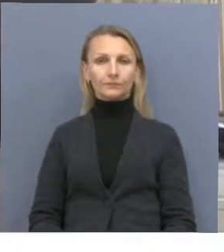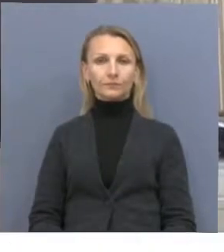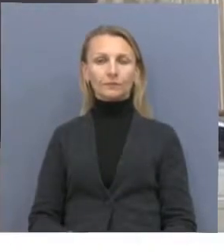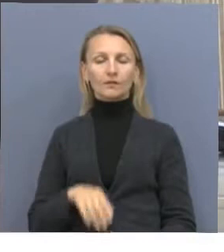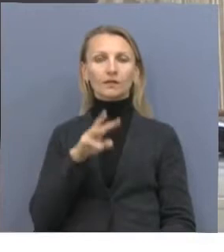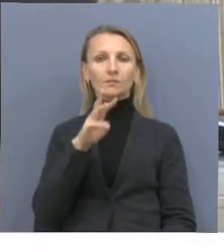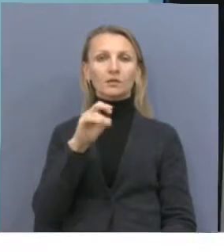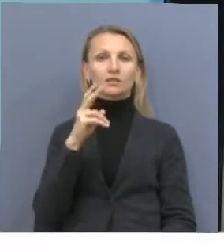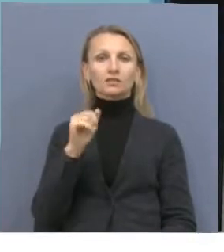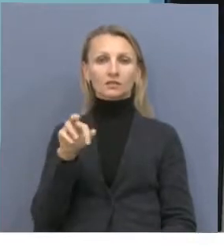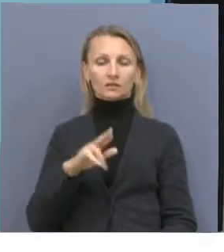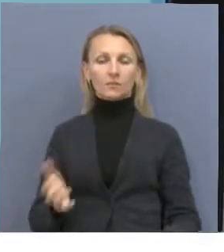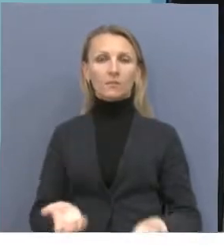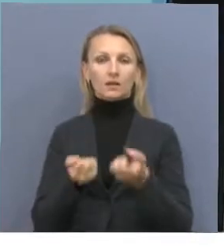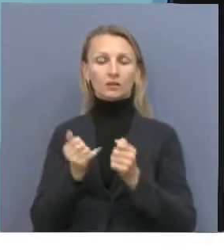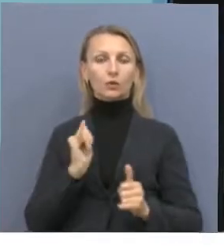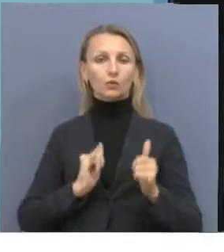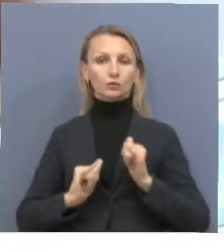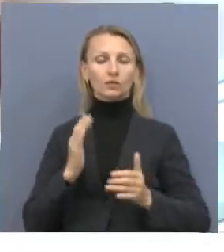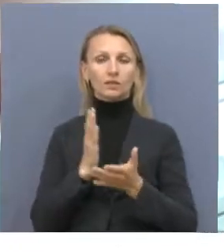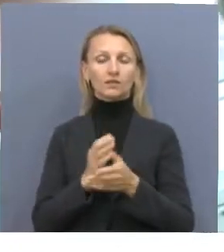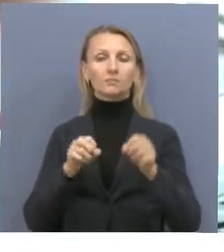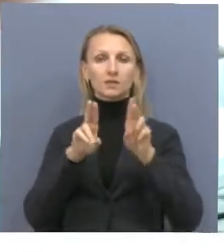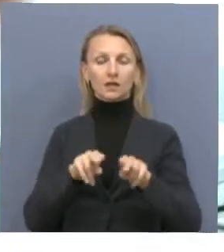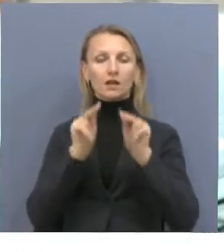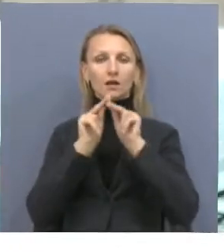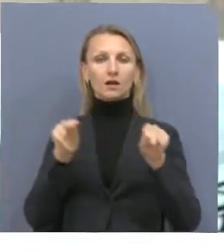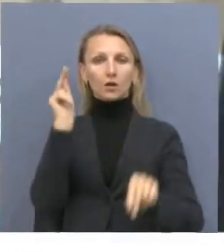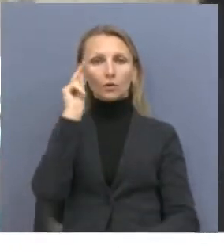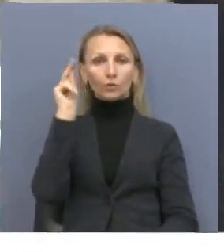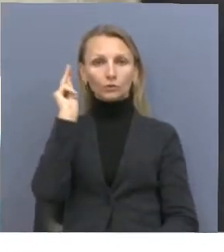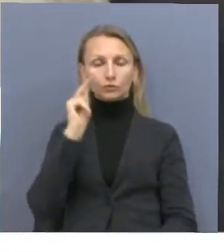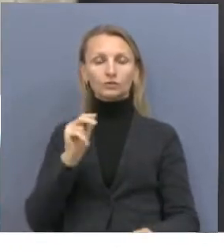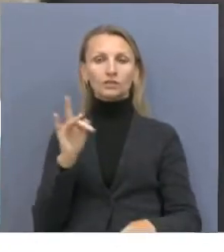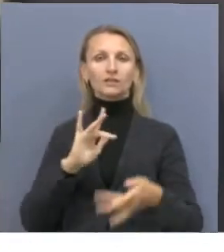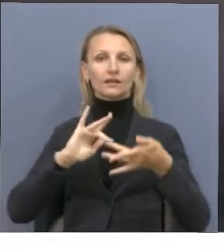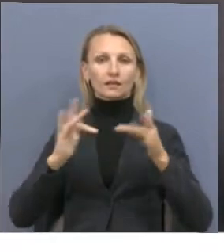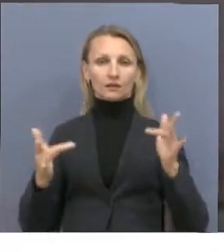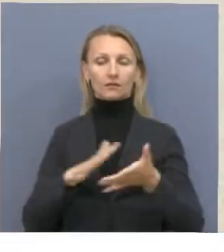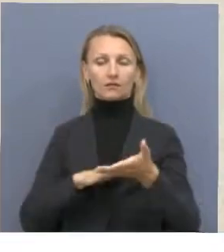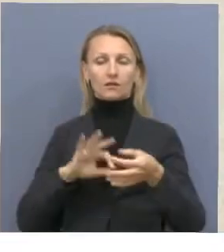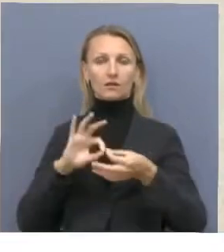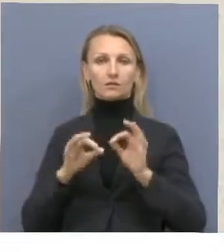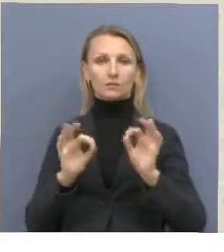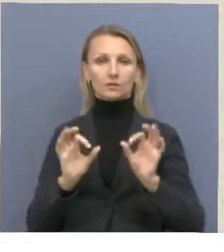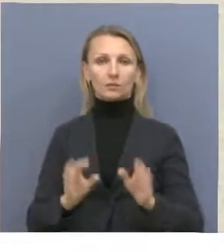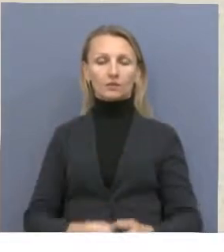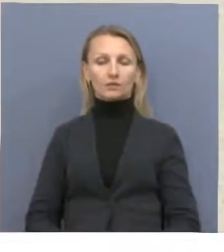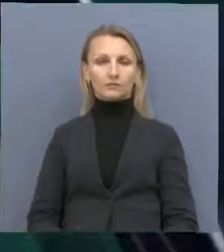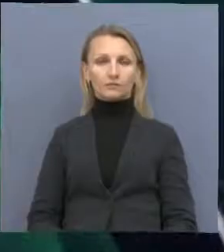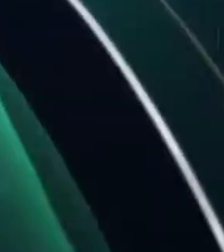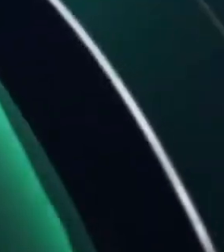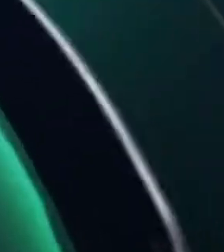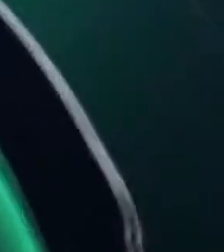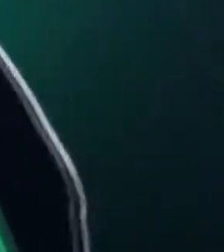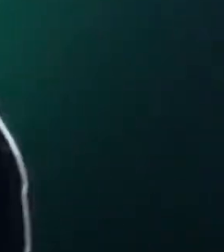целях методической поддержки педагогов организованы специальные курсы «Учусь учить дистанционно». Об этом более подробно расскажу вам я, Айгерим Сулейменова.